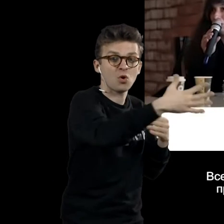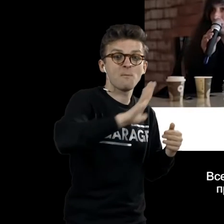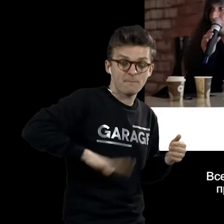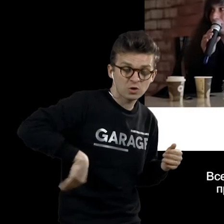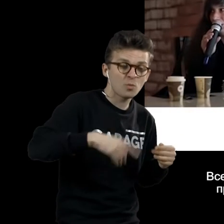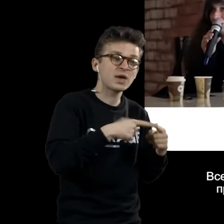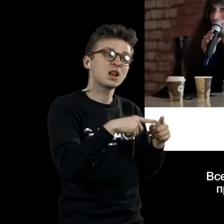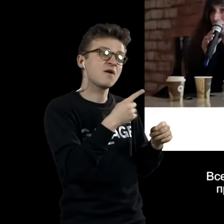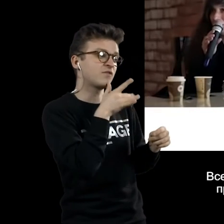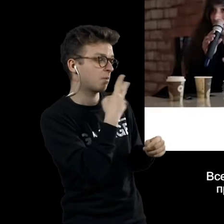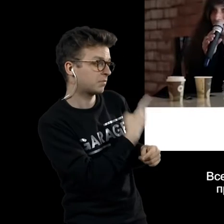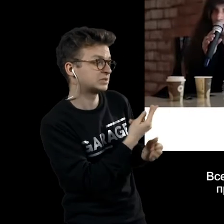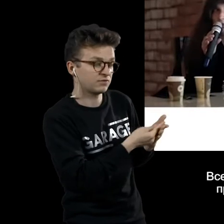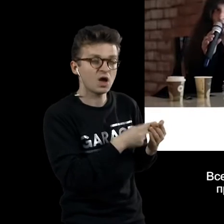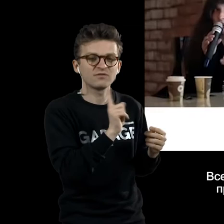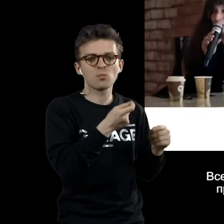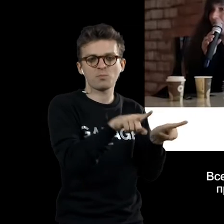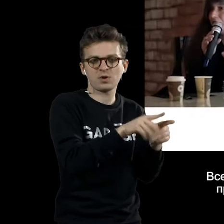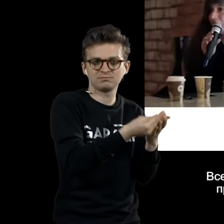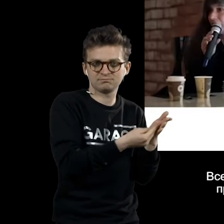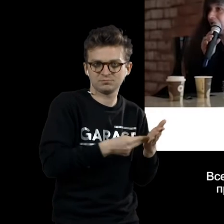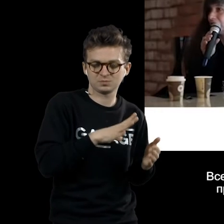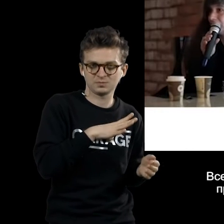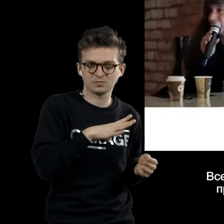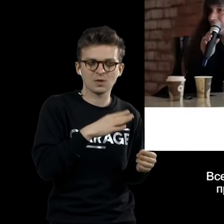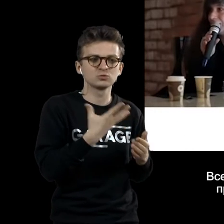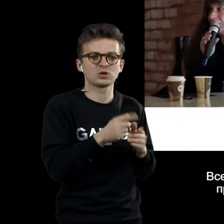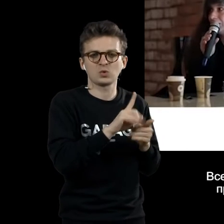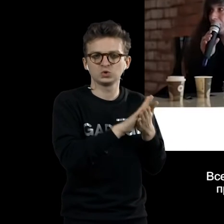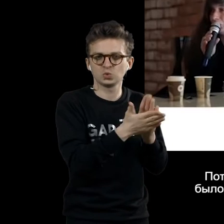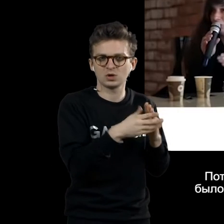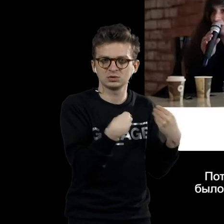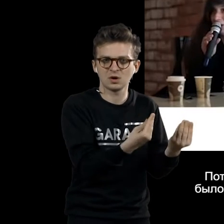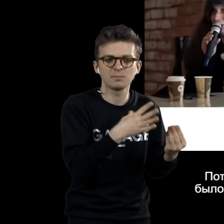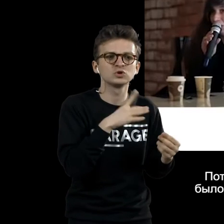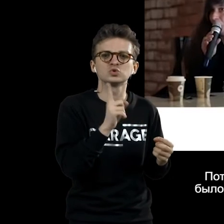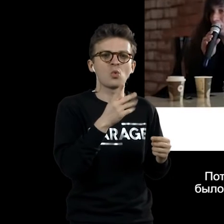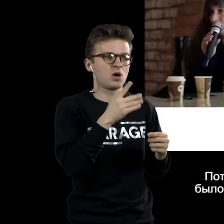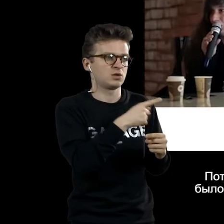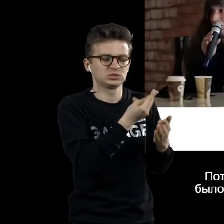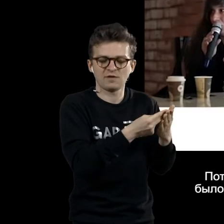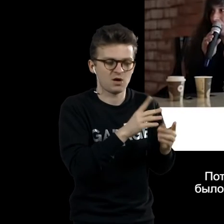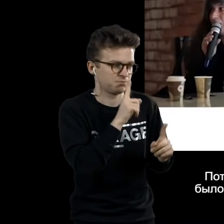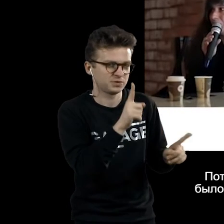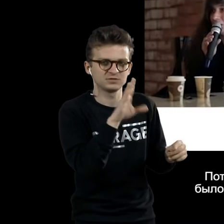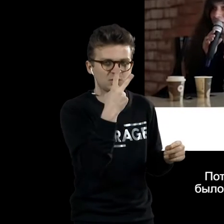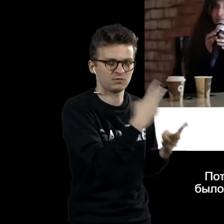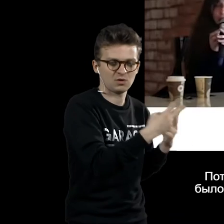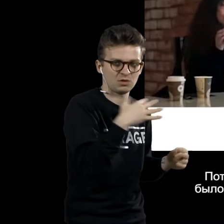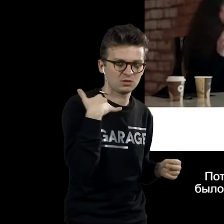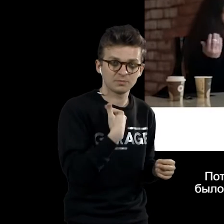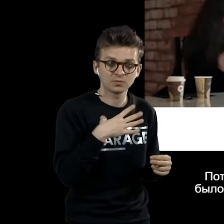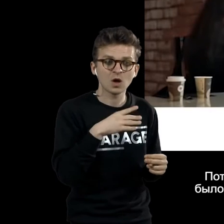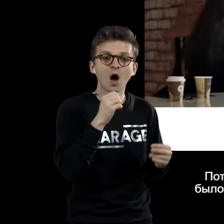художники, бывшие после него и одновременно с ним, просто автоматически оказываются его последователями, потому что он их поставил в такую ситуацию, которую нельзя было